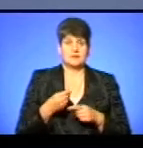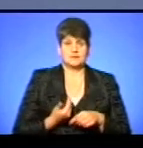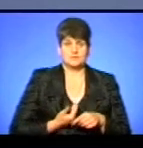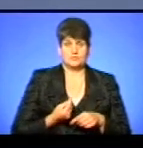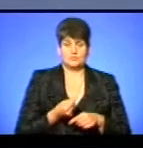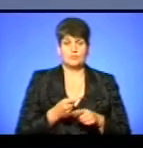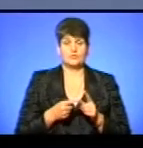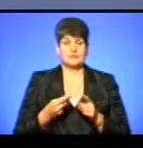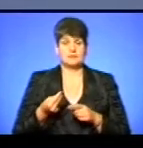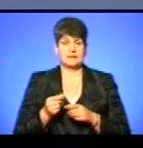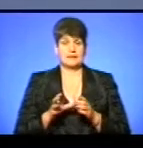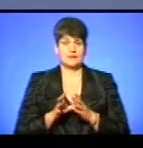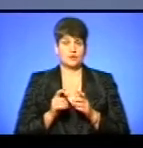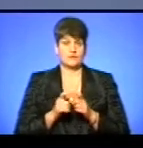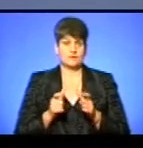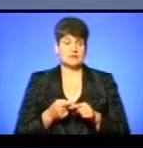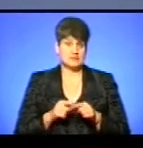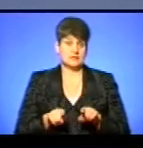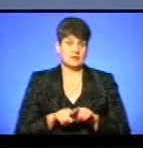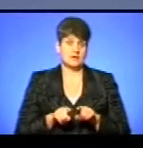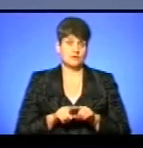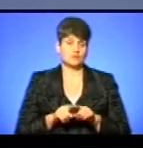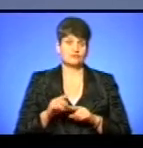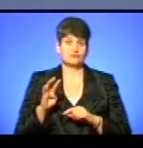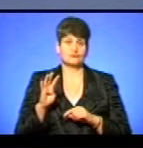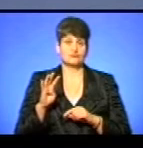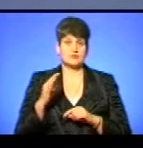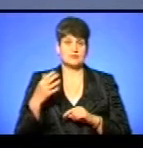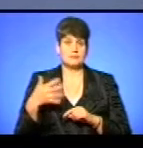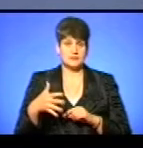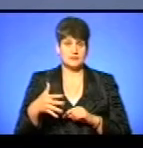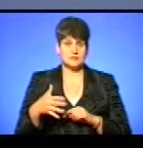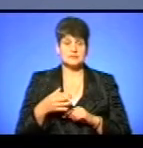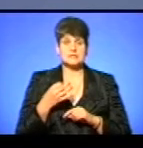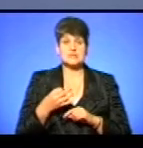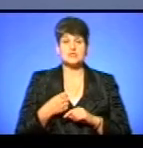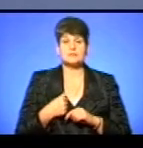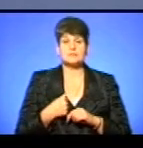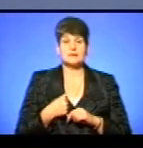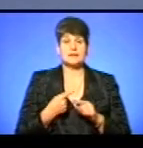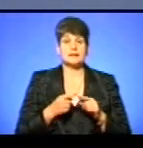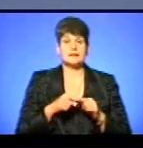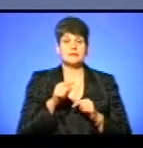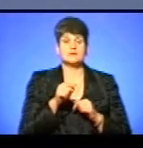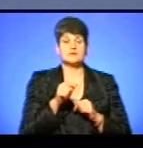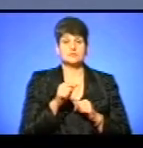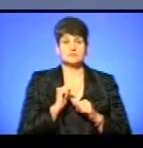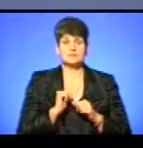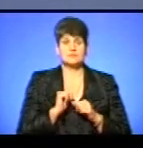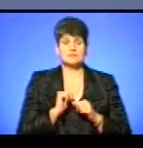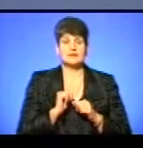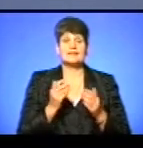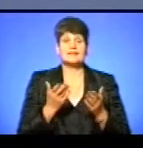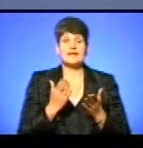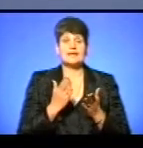платить вже електронним квитком. Це також 4,50. Скажіть мені, от на цій інфографіці, де